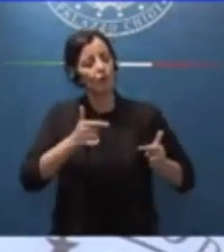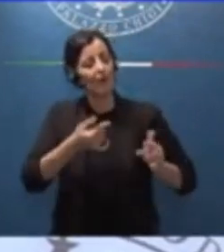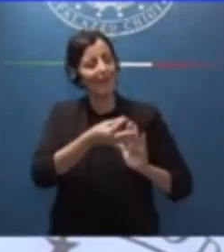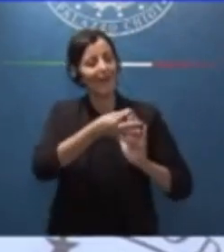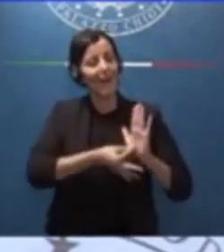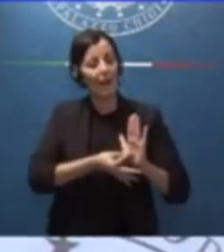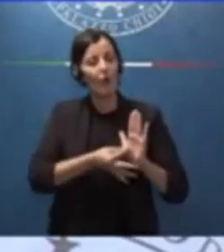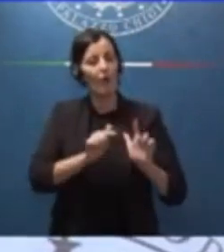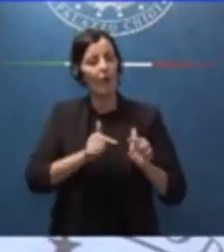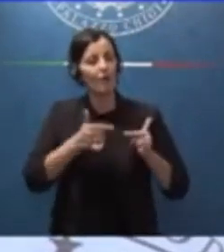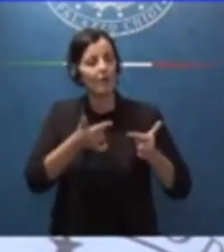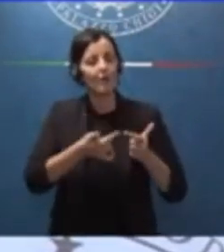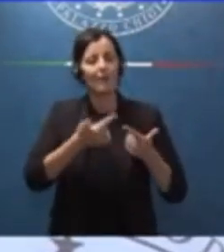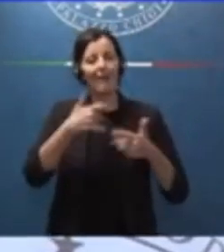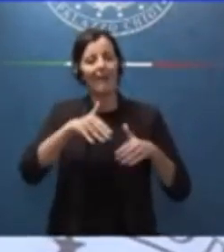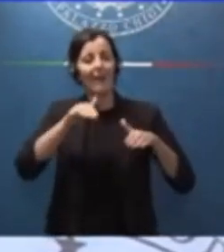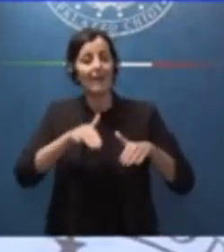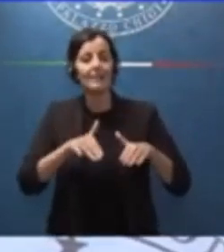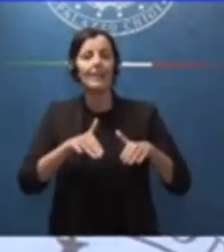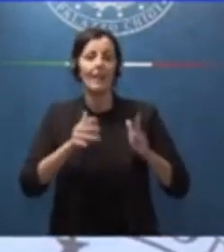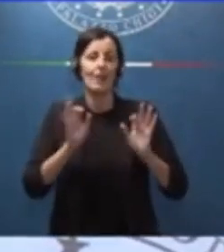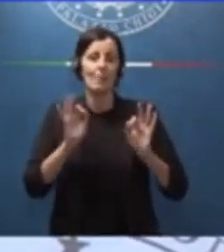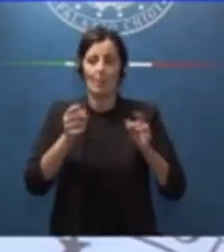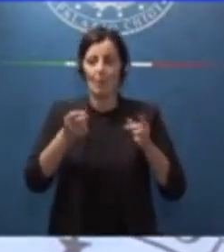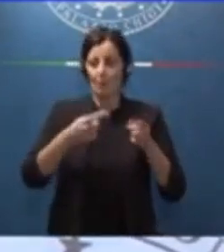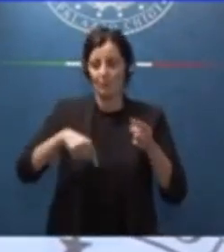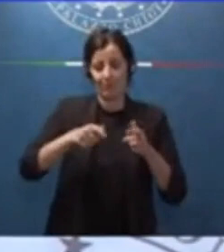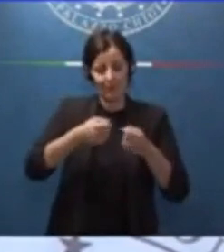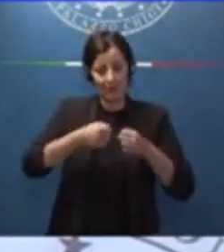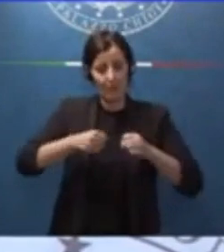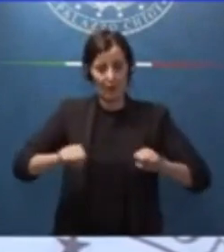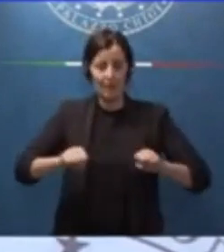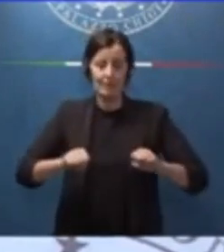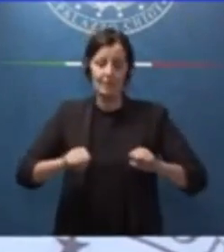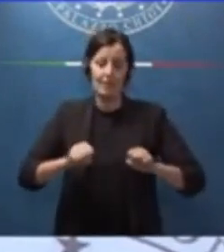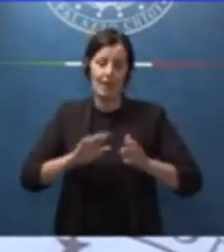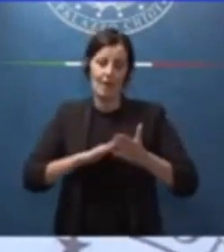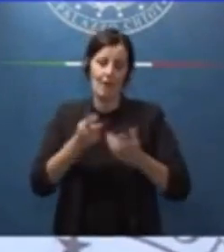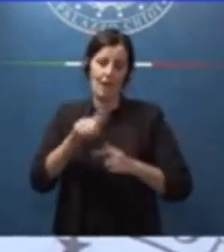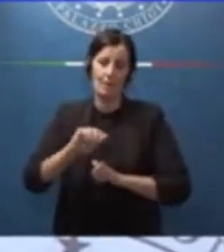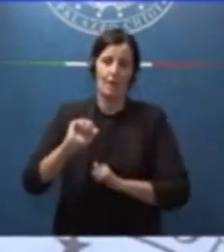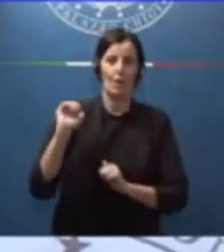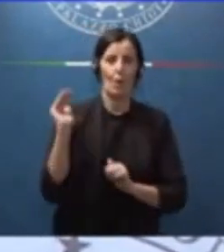le garanzie che in una democrazia spettano ad ognuno di noi.